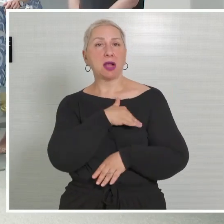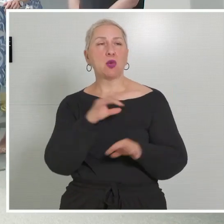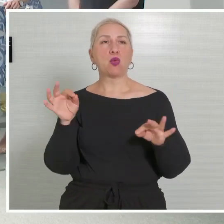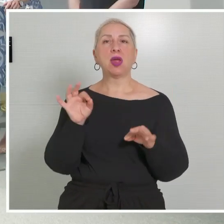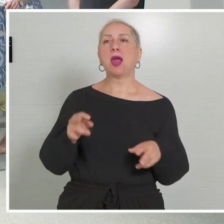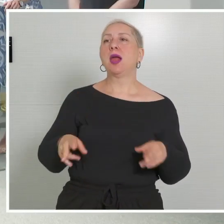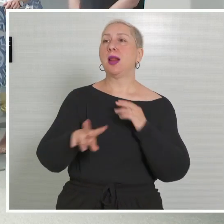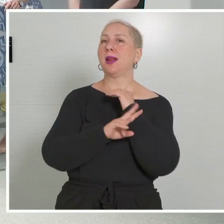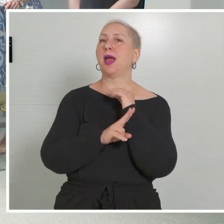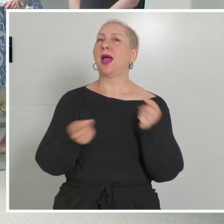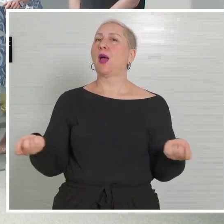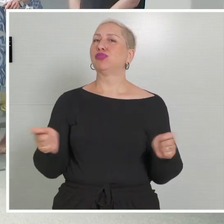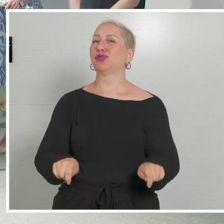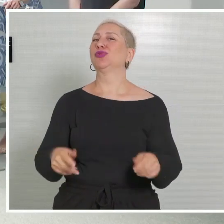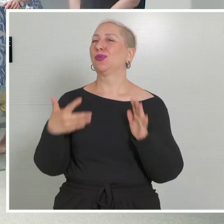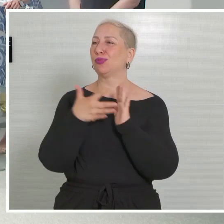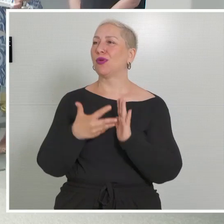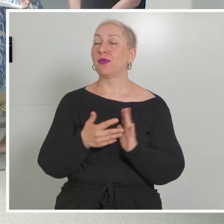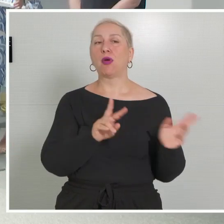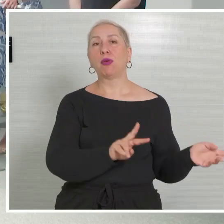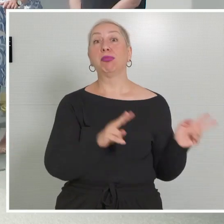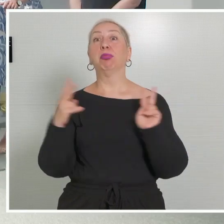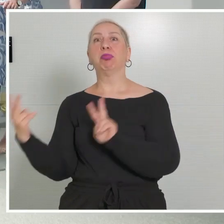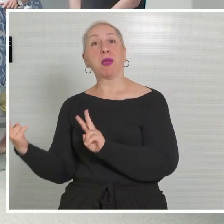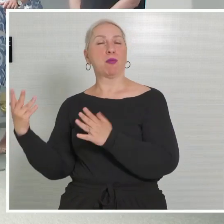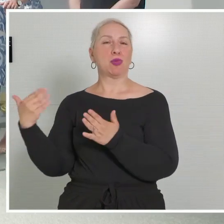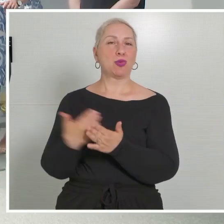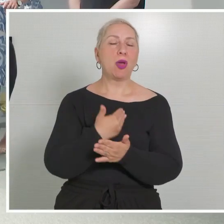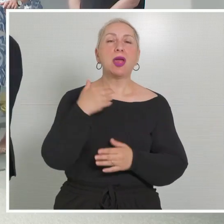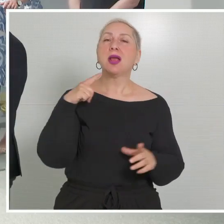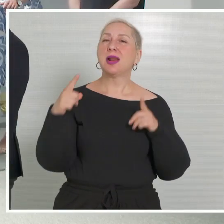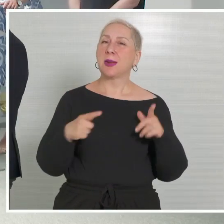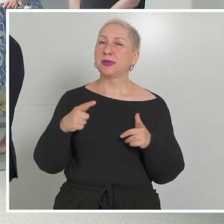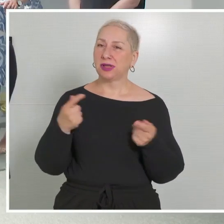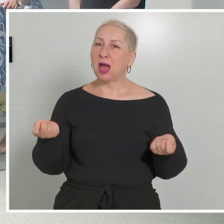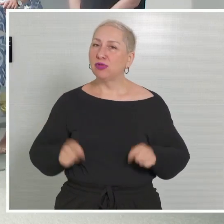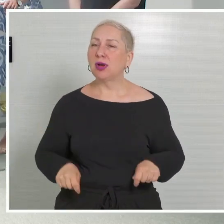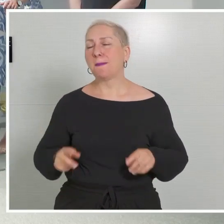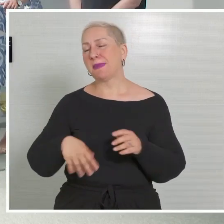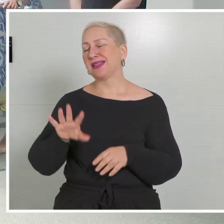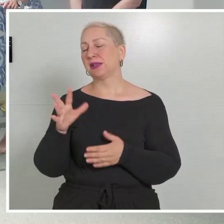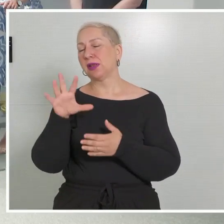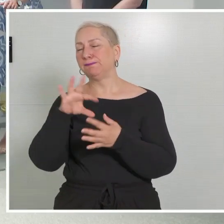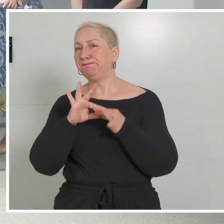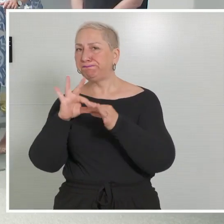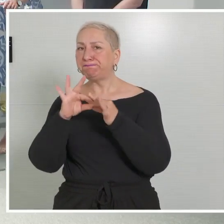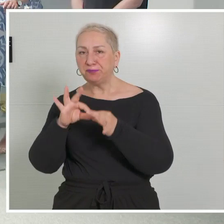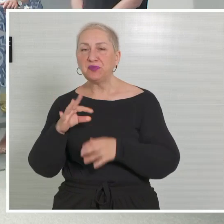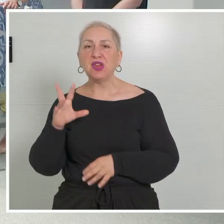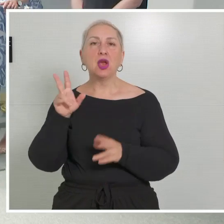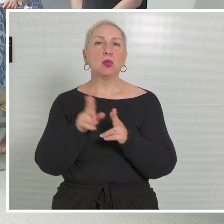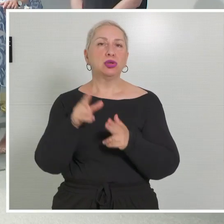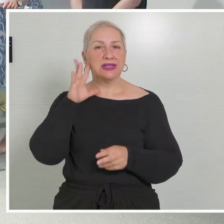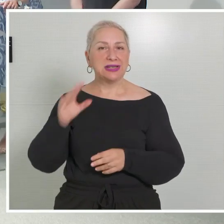Lehrabschlussprüfung in einen neuen Lebensabschnitt starten. Und der beginnt zumeist mit dem Bundesheer oder mit dem Zivildienst. Seit